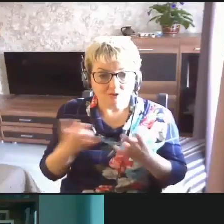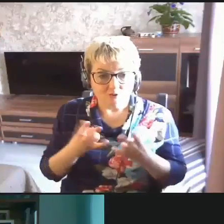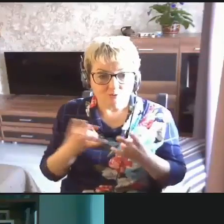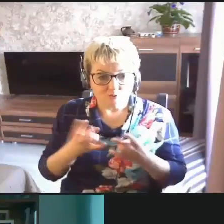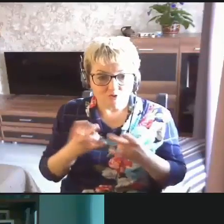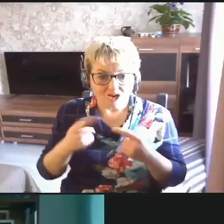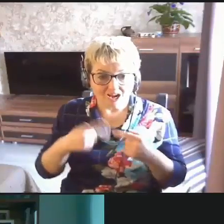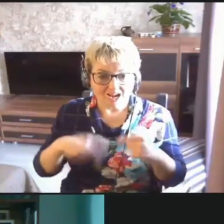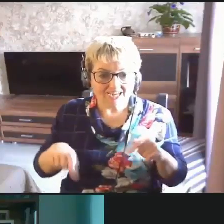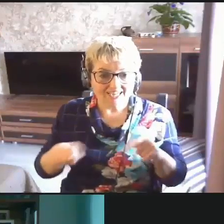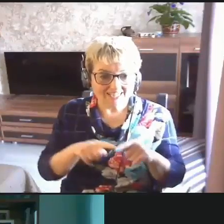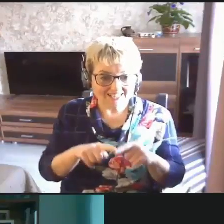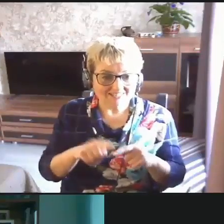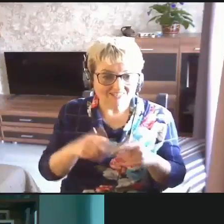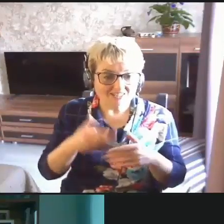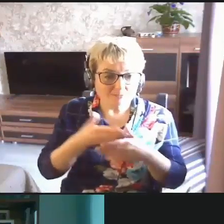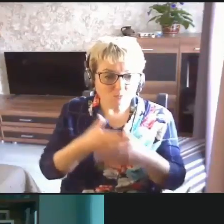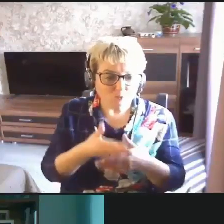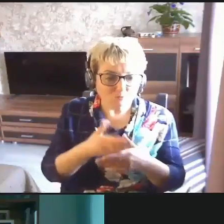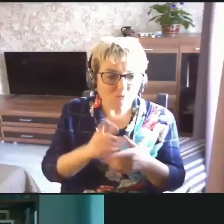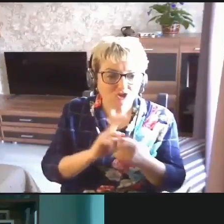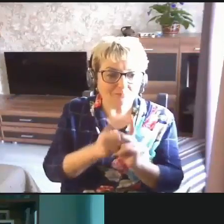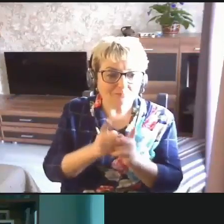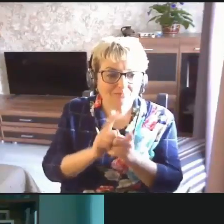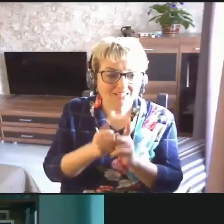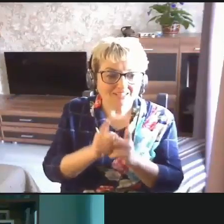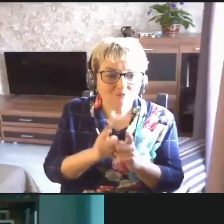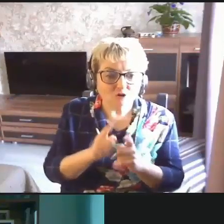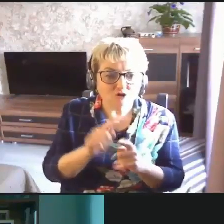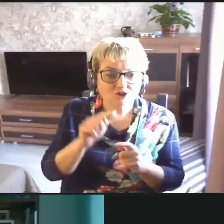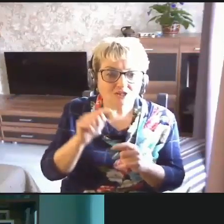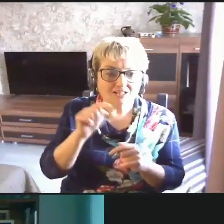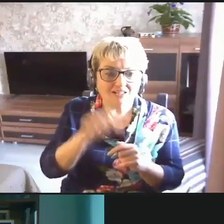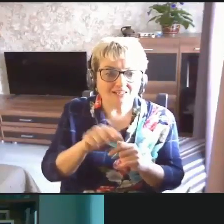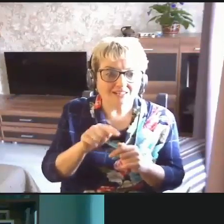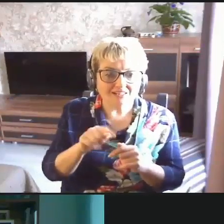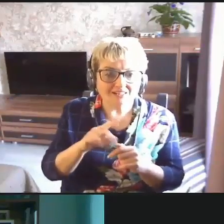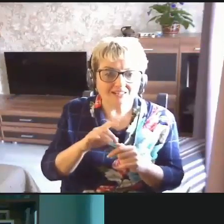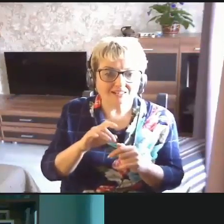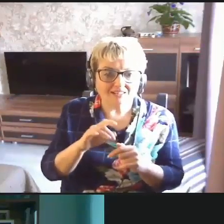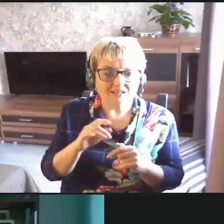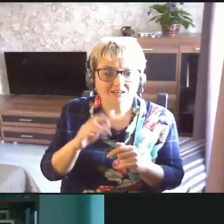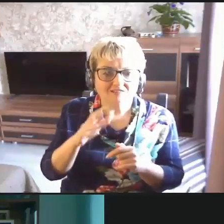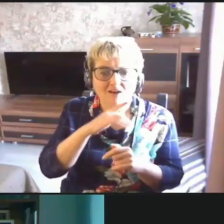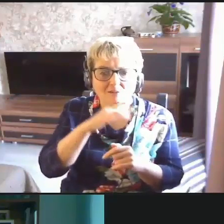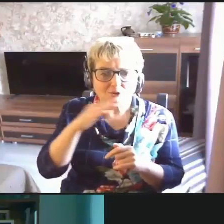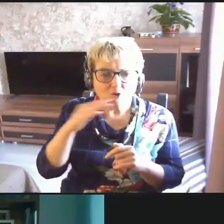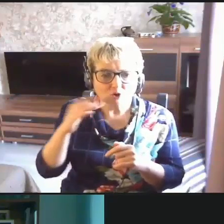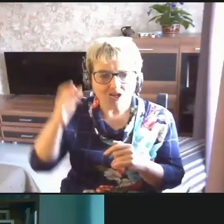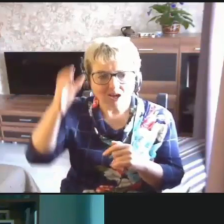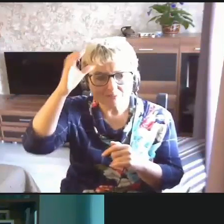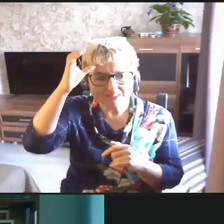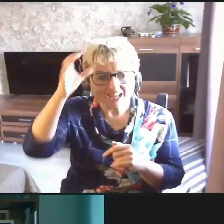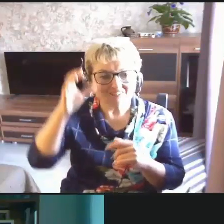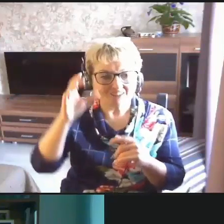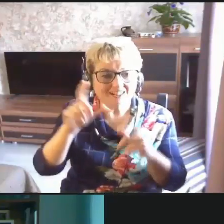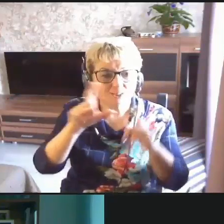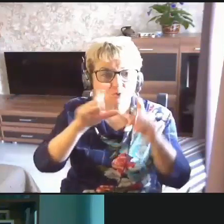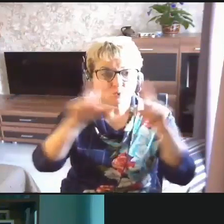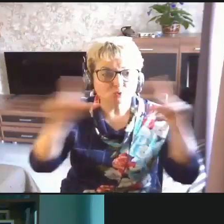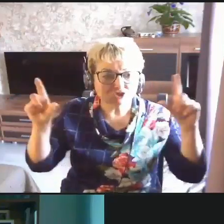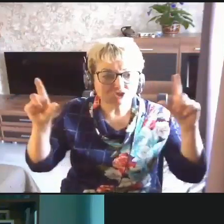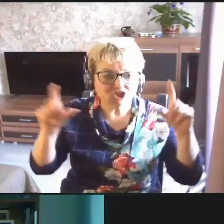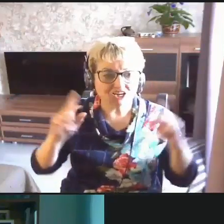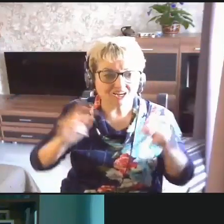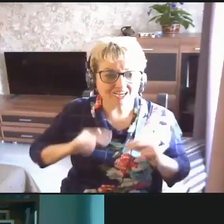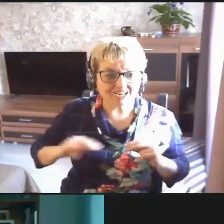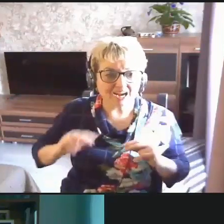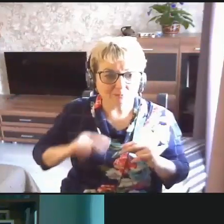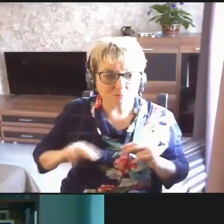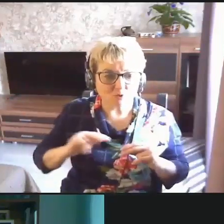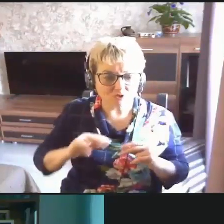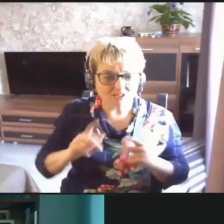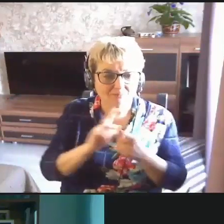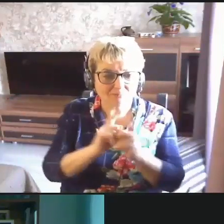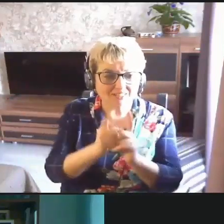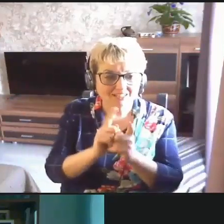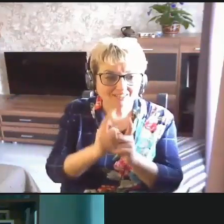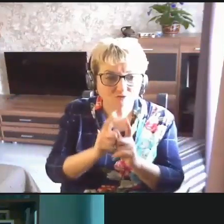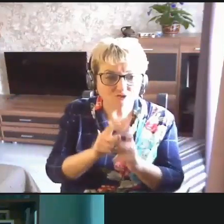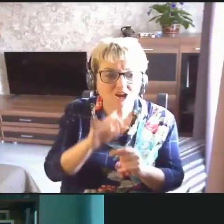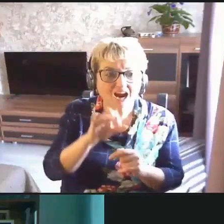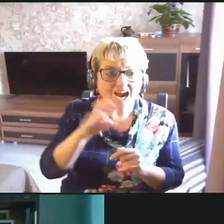нужно организовать с помощью переводчика, потому что там во многих образовательных трудделиях работают